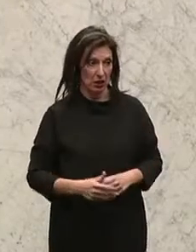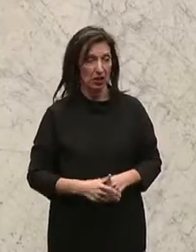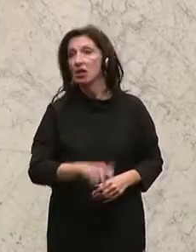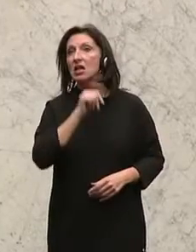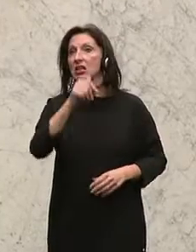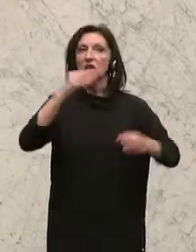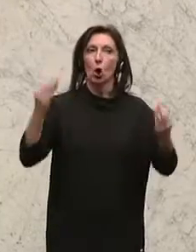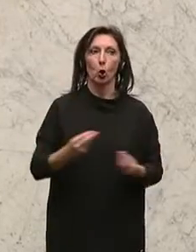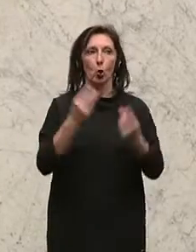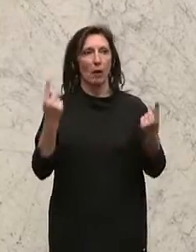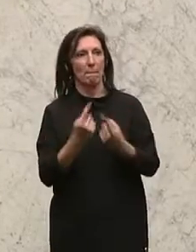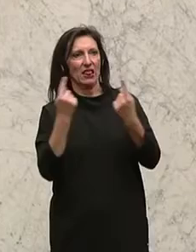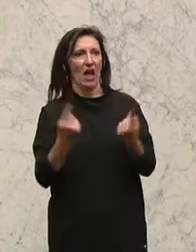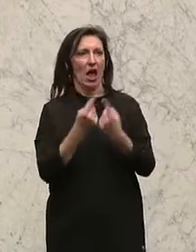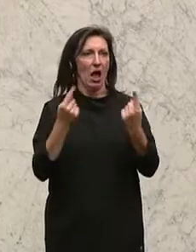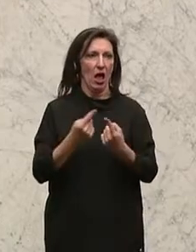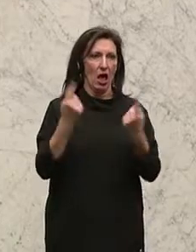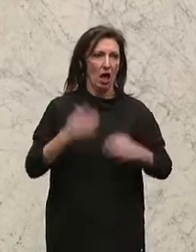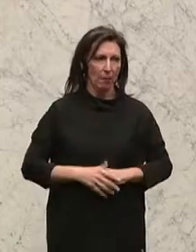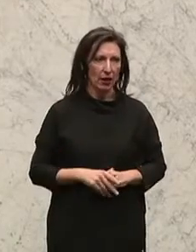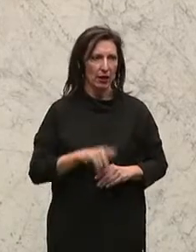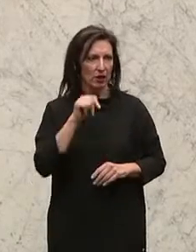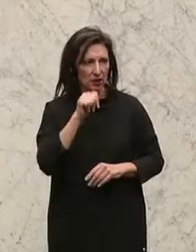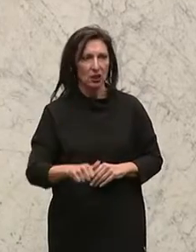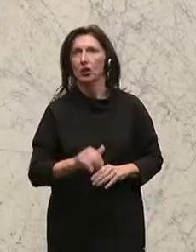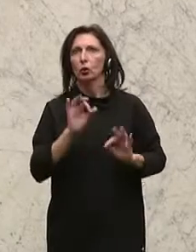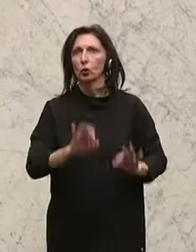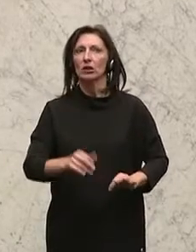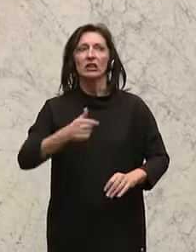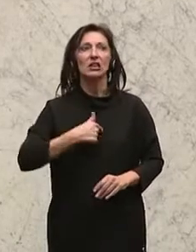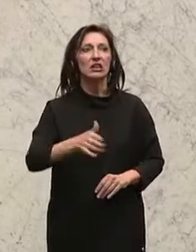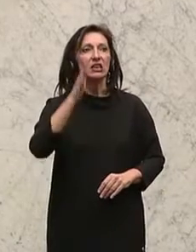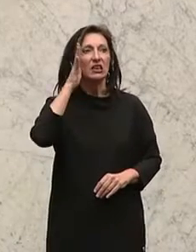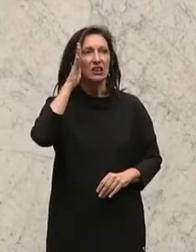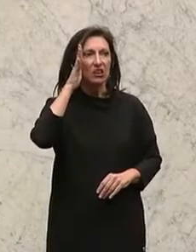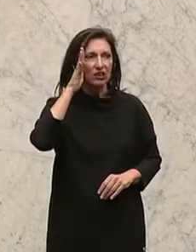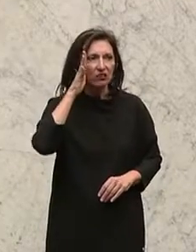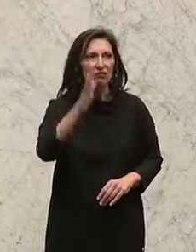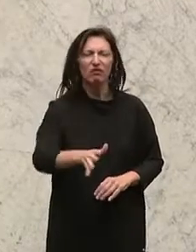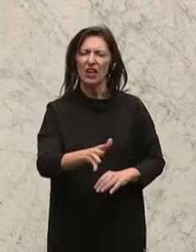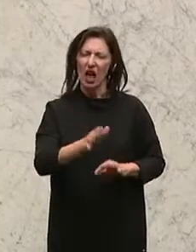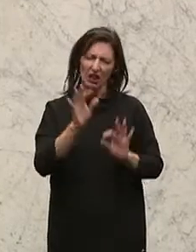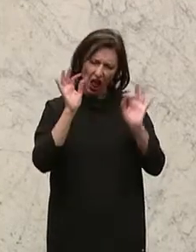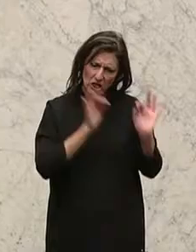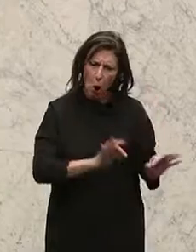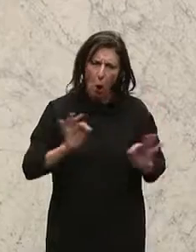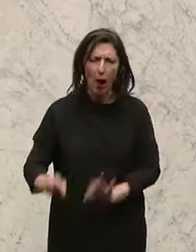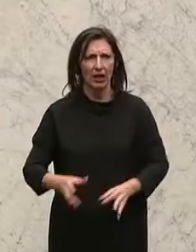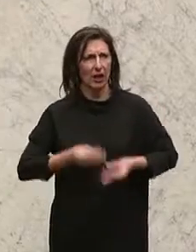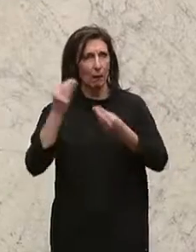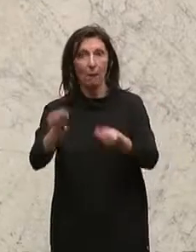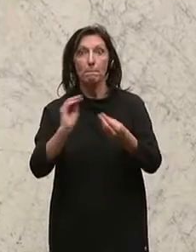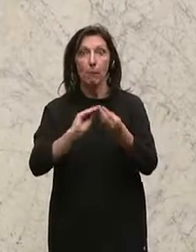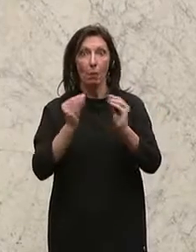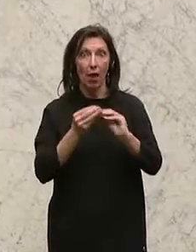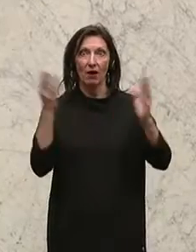weil diese Betriebe, nicht, weil diese Betriebe verschuldet sind. Nein, ich werde sie schuldenfrei übergeben. Das Problem besteht,